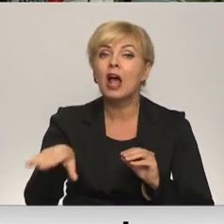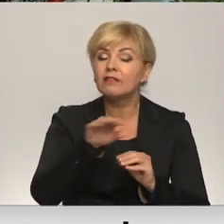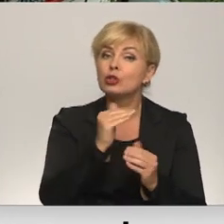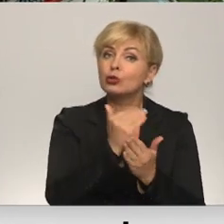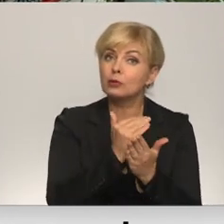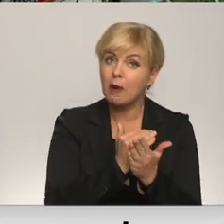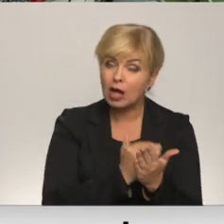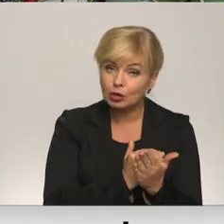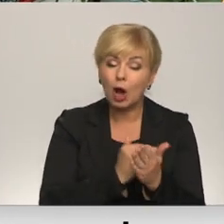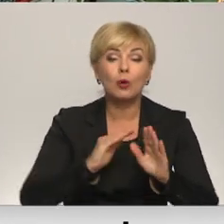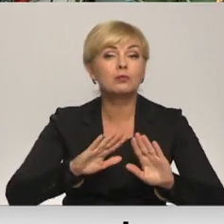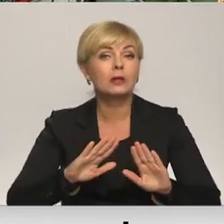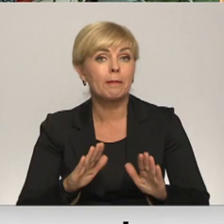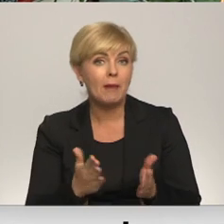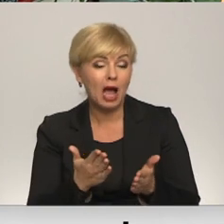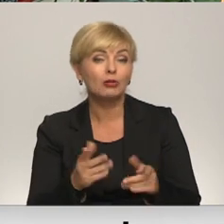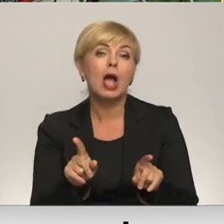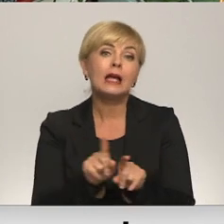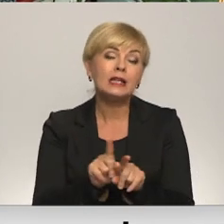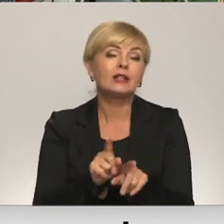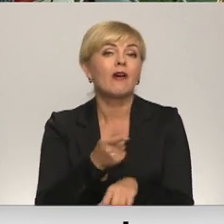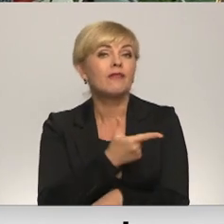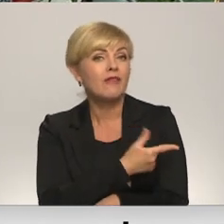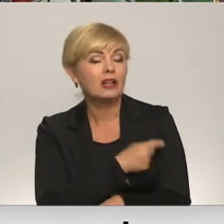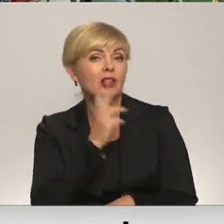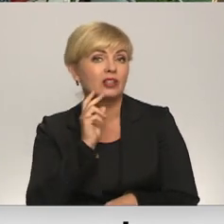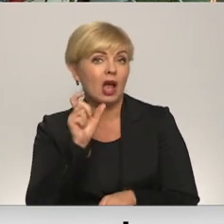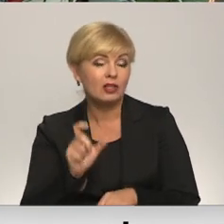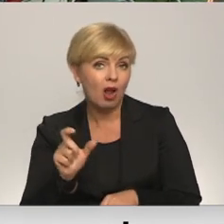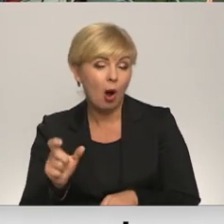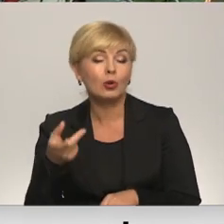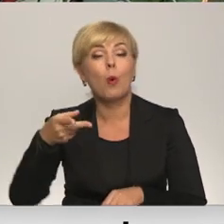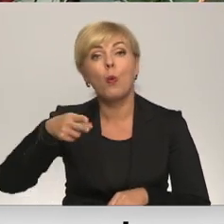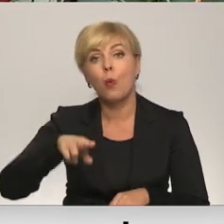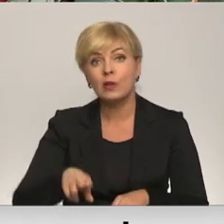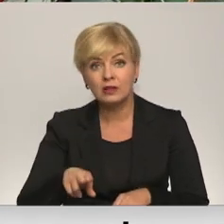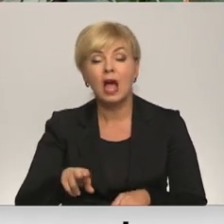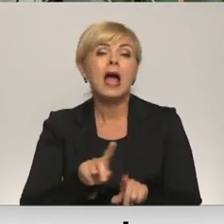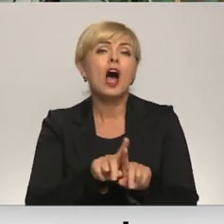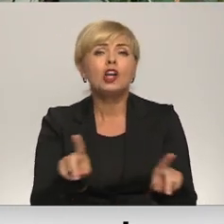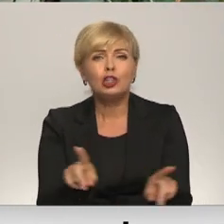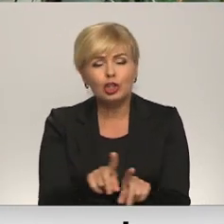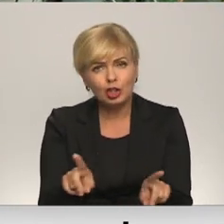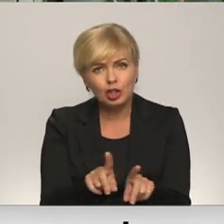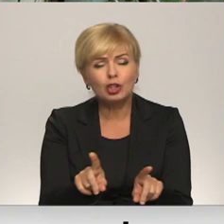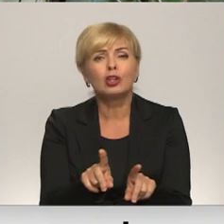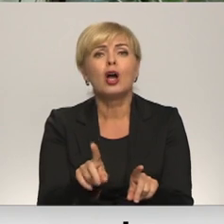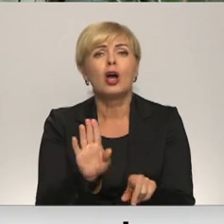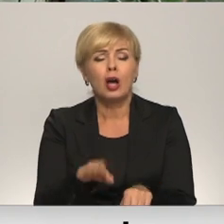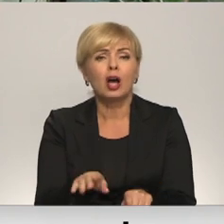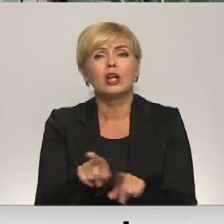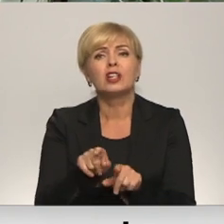noteikumus savu kārtu. Ir arī vakcināti seniori. Ir arī uz pašiem